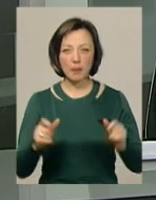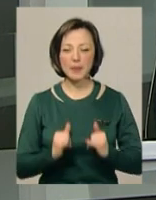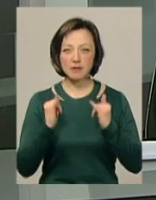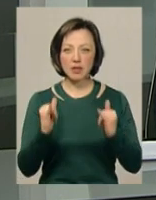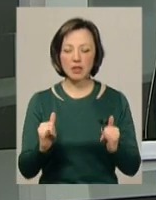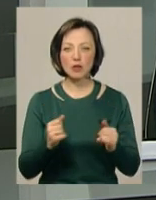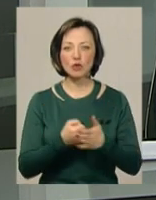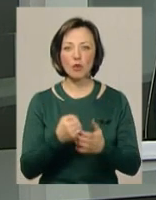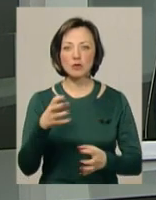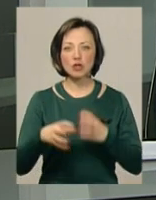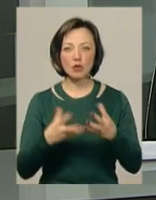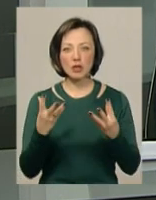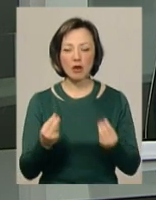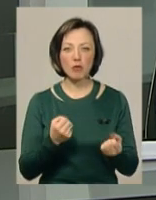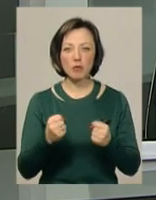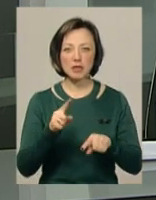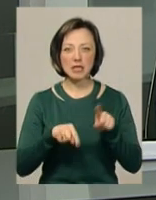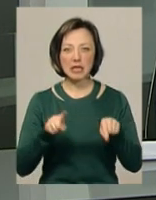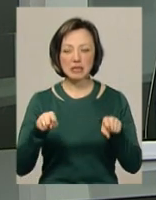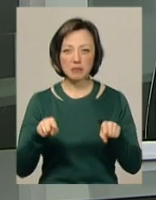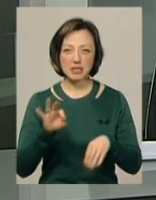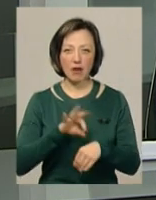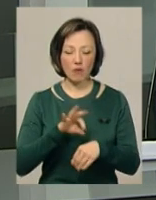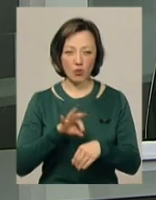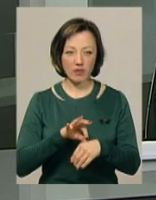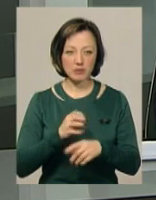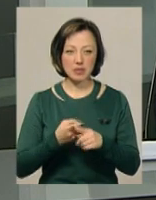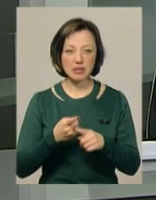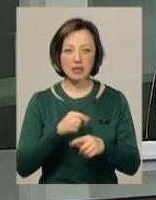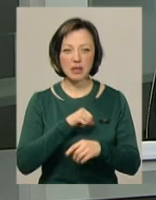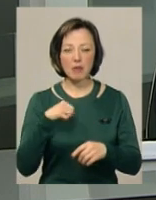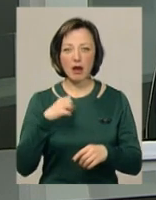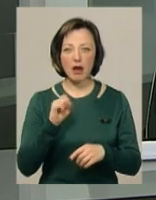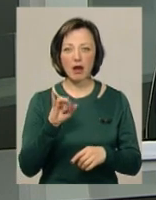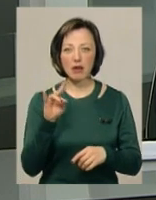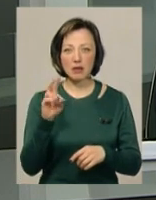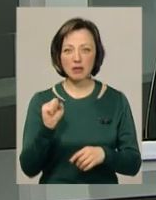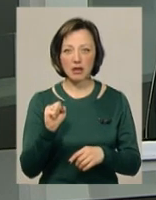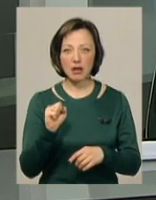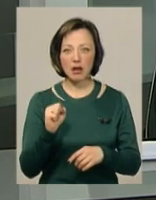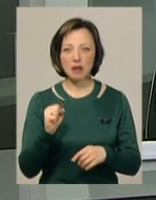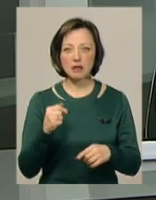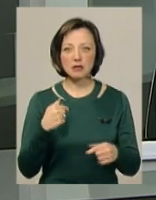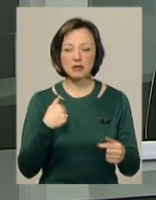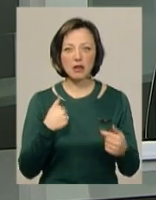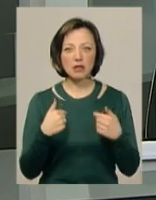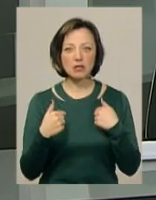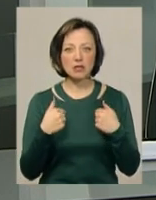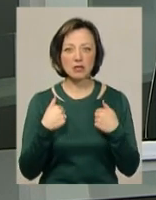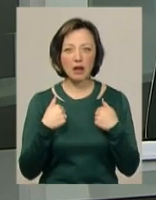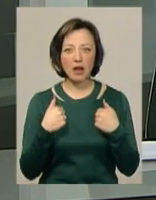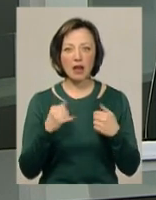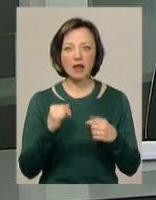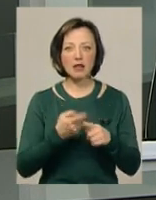експозицію до Міжнародного дня боротьби з рідкісними захворюваннями. Сама Аріна страждає на спінальну м'язову атрофію, хвороба